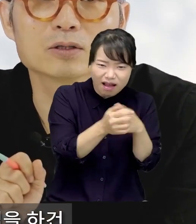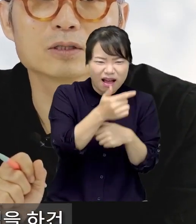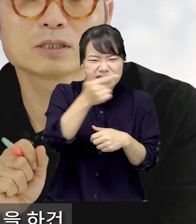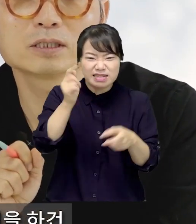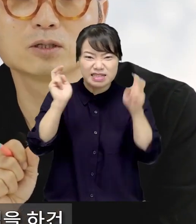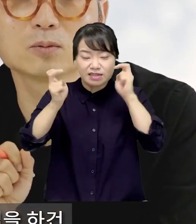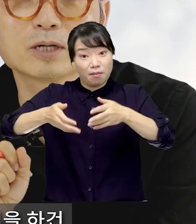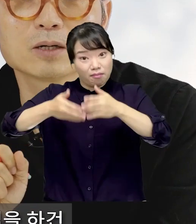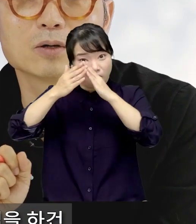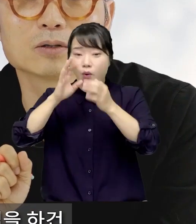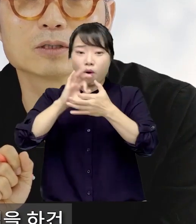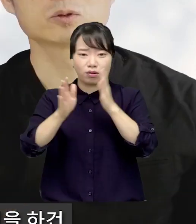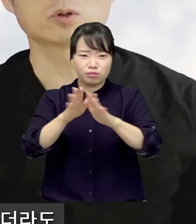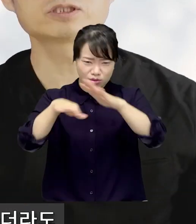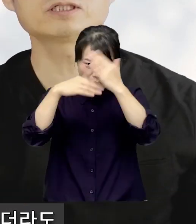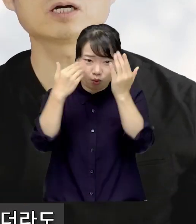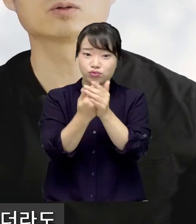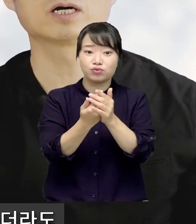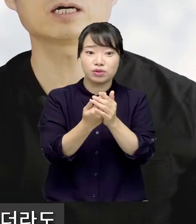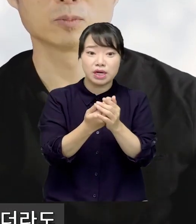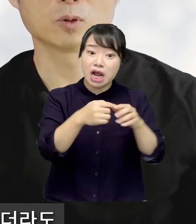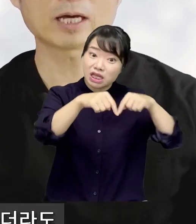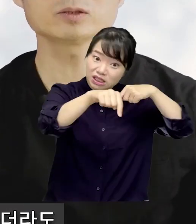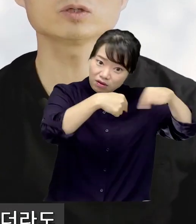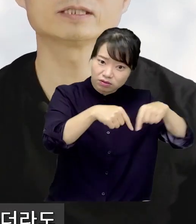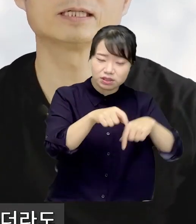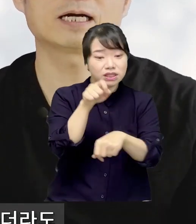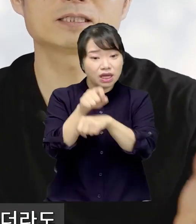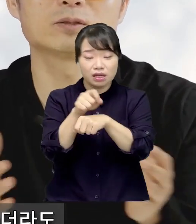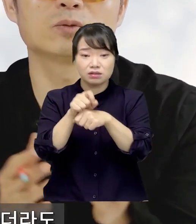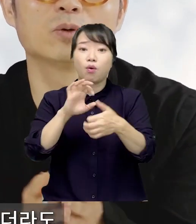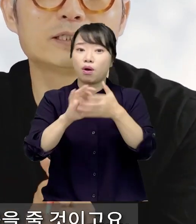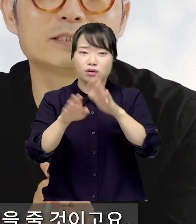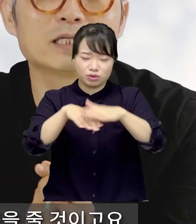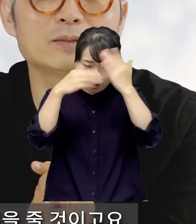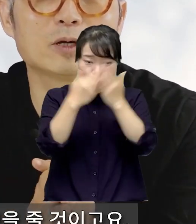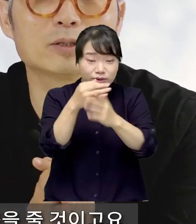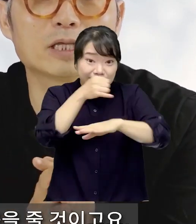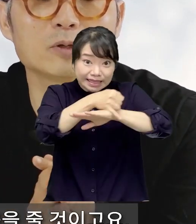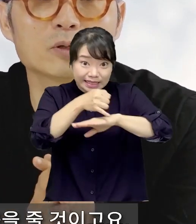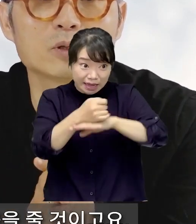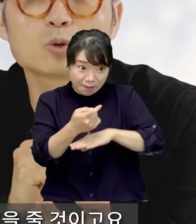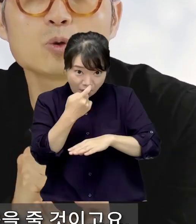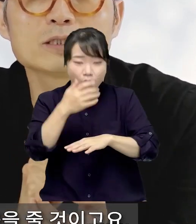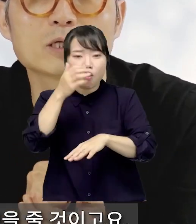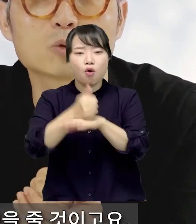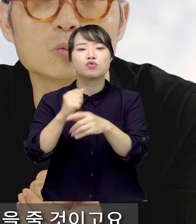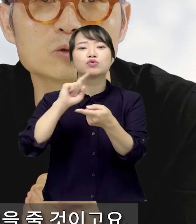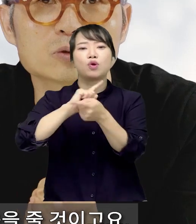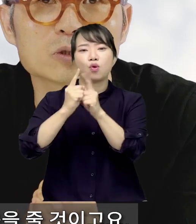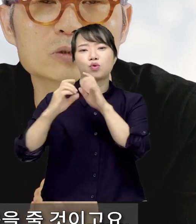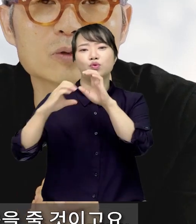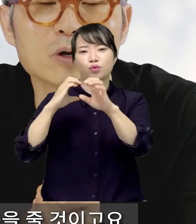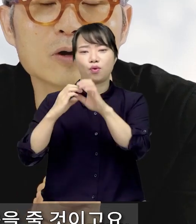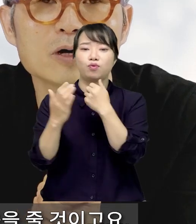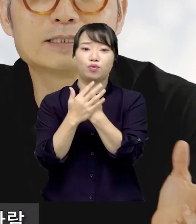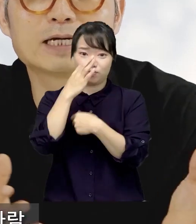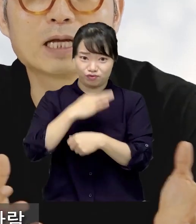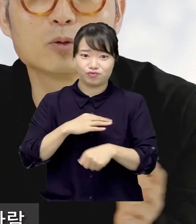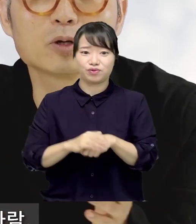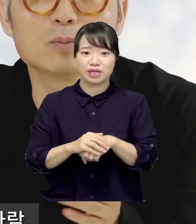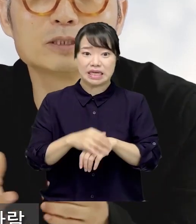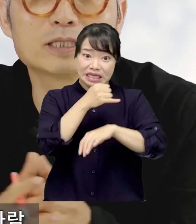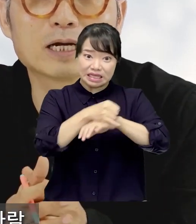하건 큰 기업을 하건 정치를 하거나 행정일을 하더라도 디자인을 배우게 되면 소통하는 데 도움을 줄 것이고요.